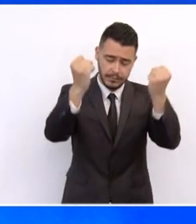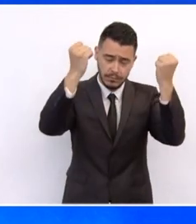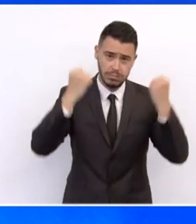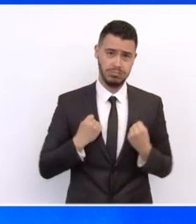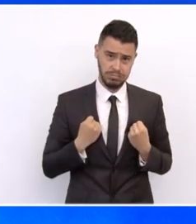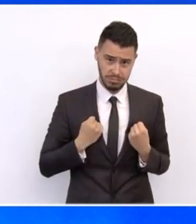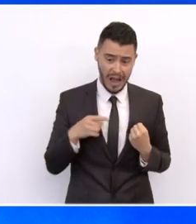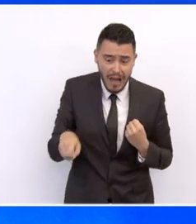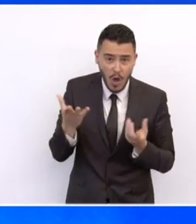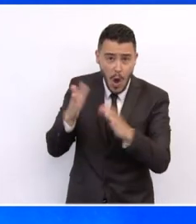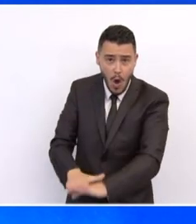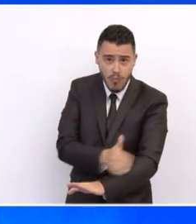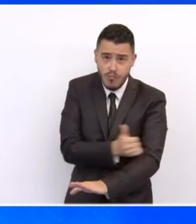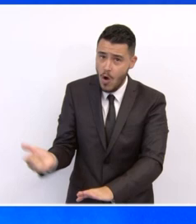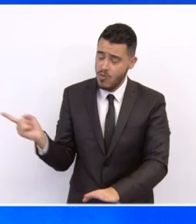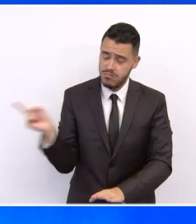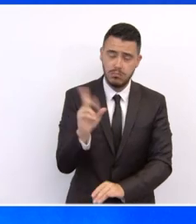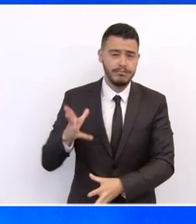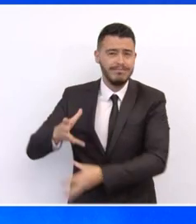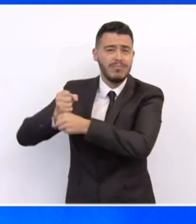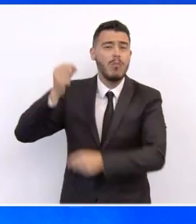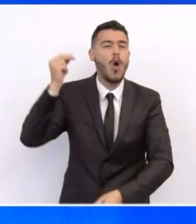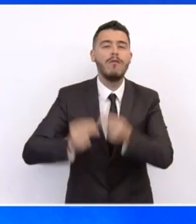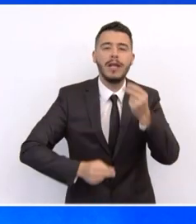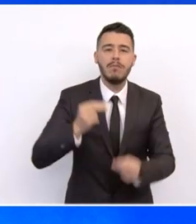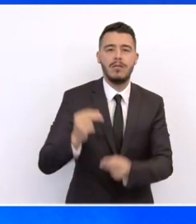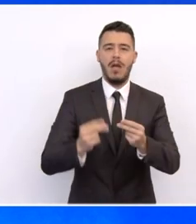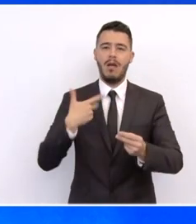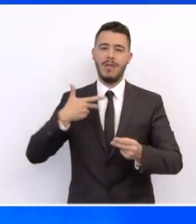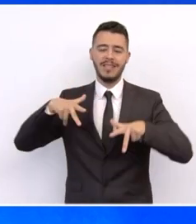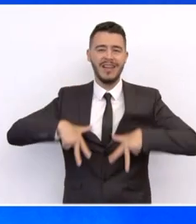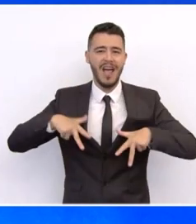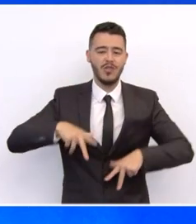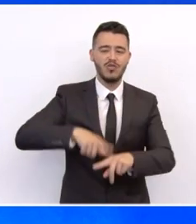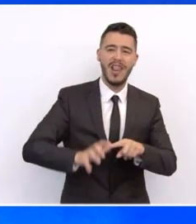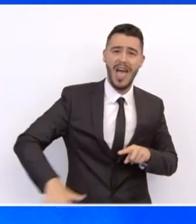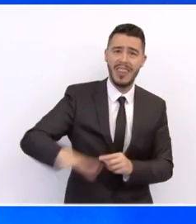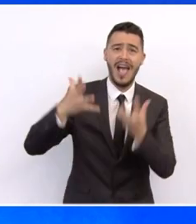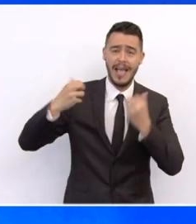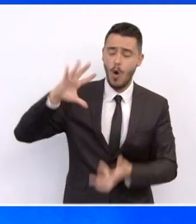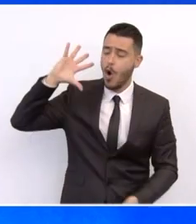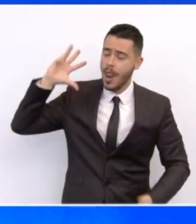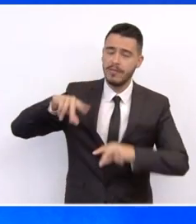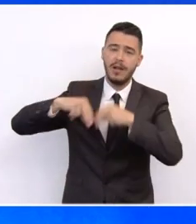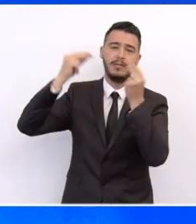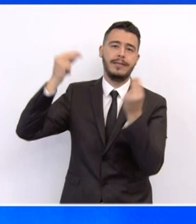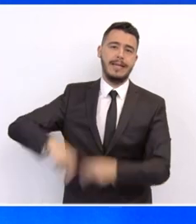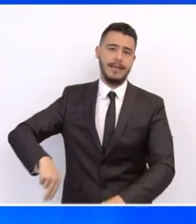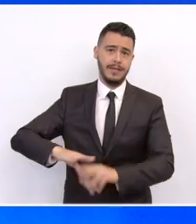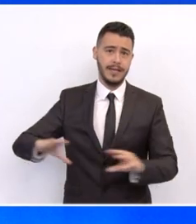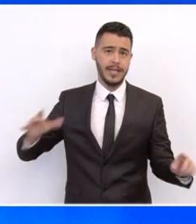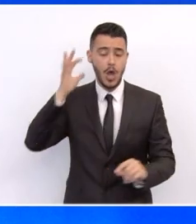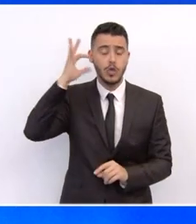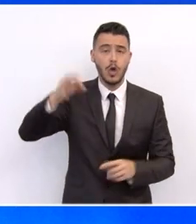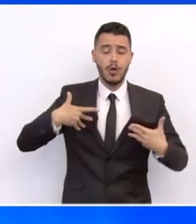να διορθώσουμε τις παθογένειες της ελληνικής οικονομίας και της δημόσιας διοίκησης και εν τέλει να παραδώσουμε μια νέα, καλύτερη εκδοχή της